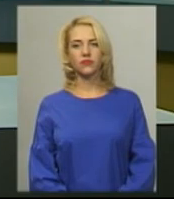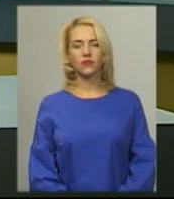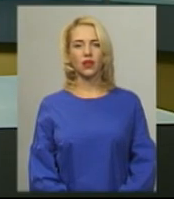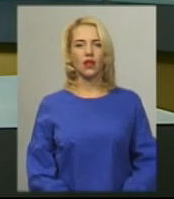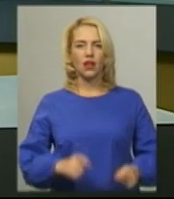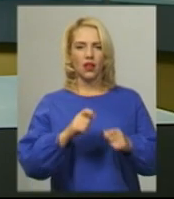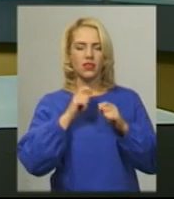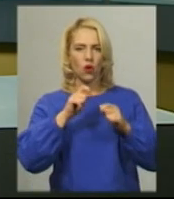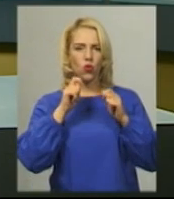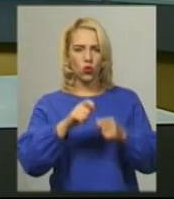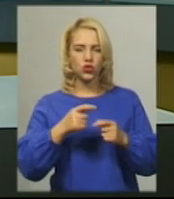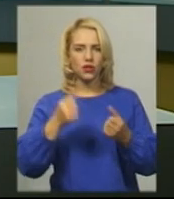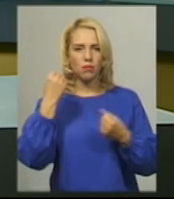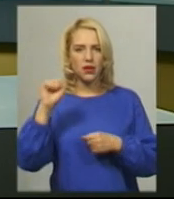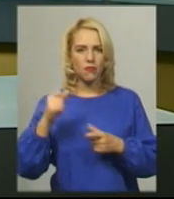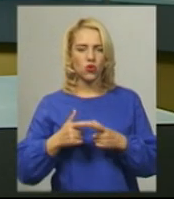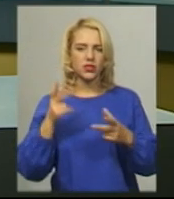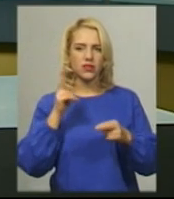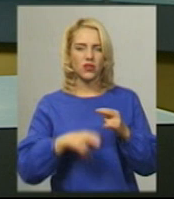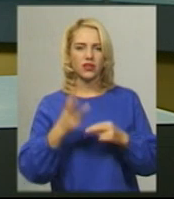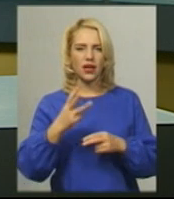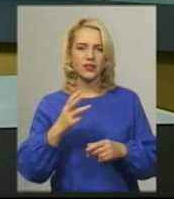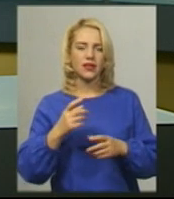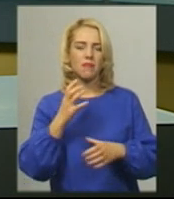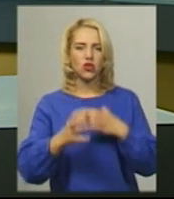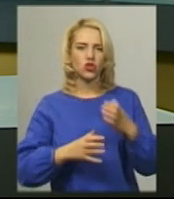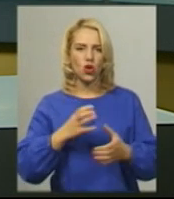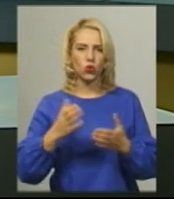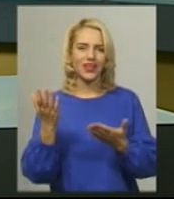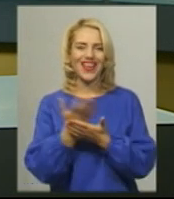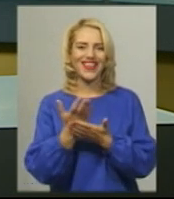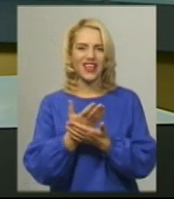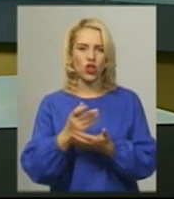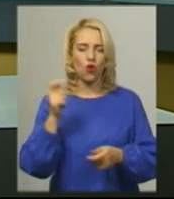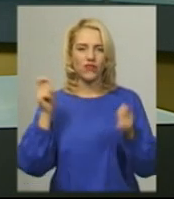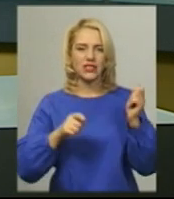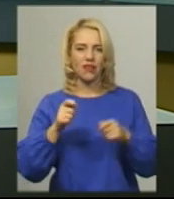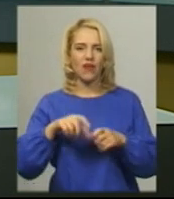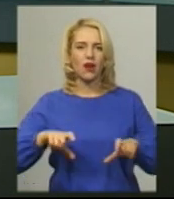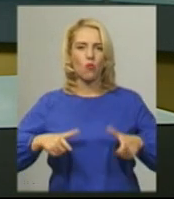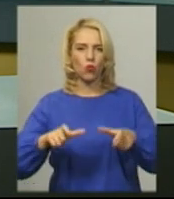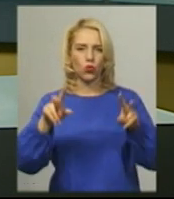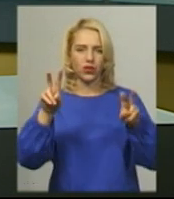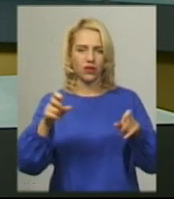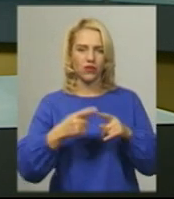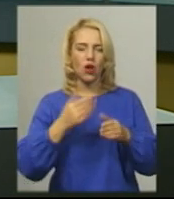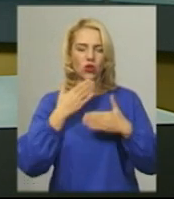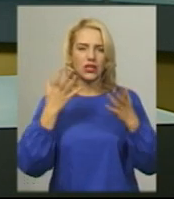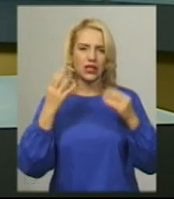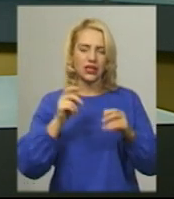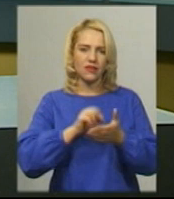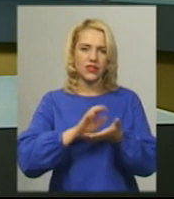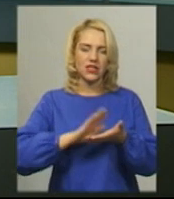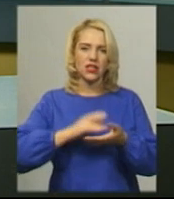Нагородженням переможців завершився третій міжнародний кінофестиваль «Бруківка» в Кам'янці-Подільському. В останній день фестивалю відзначили кращих акторів,